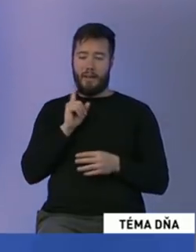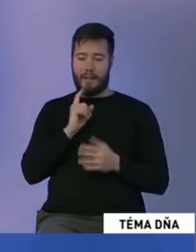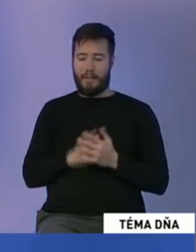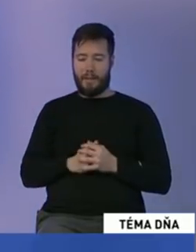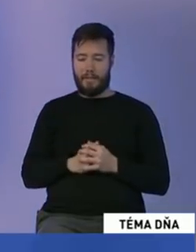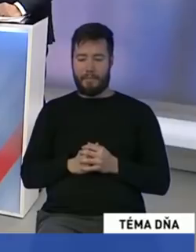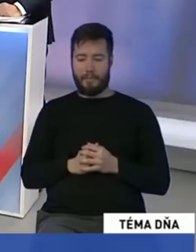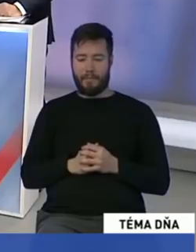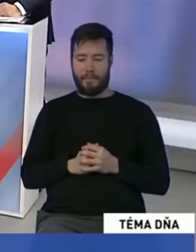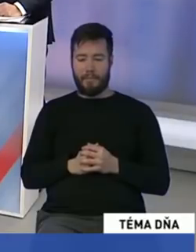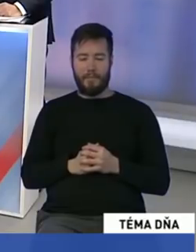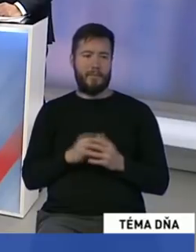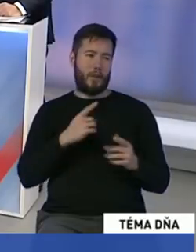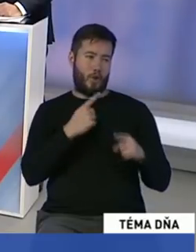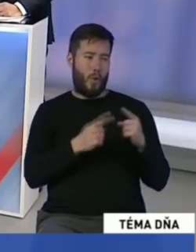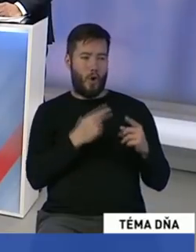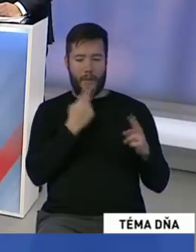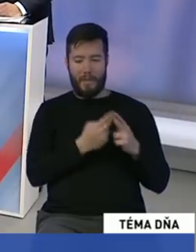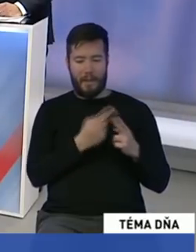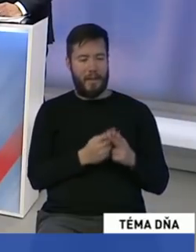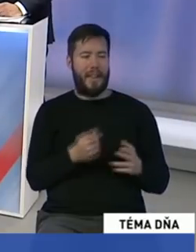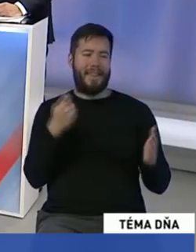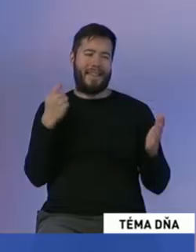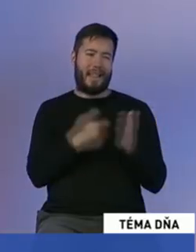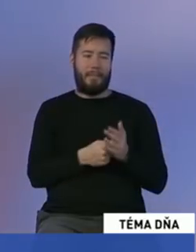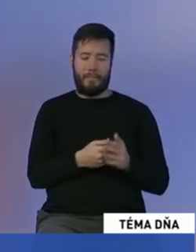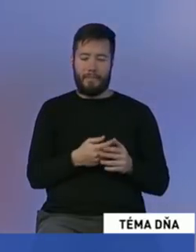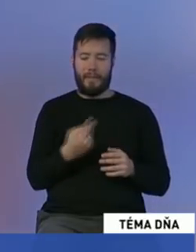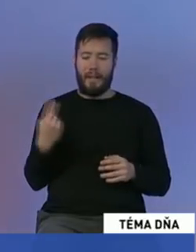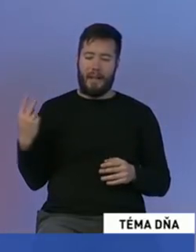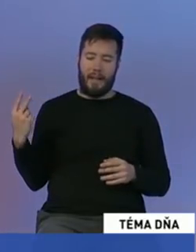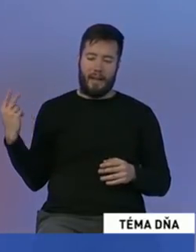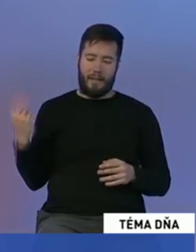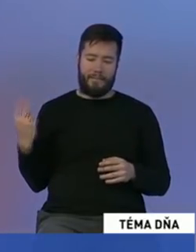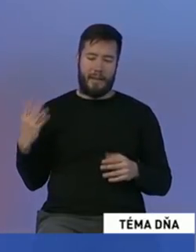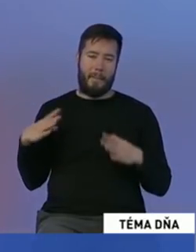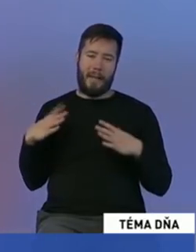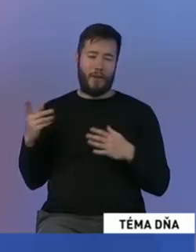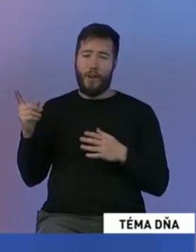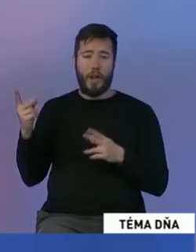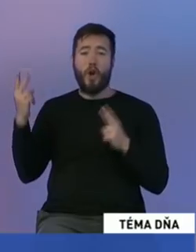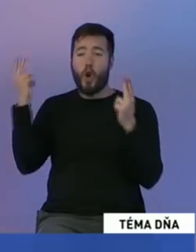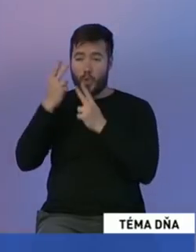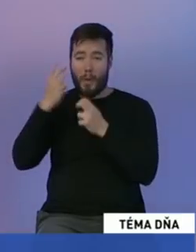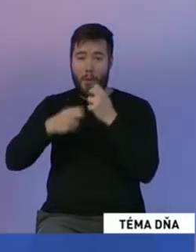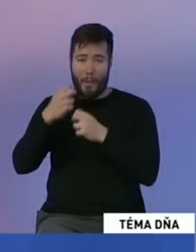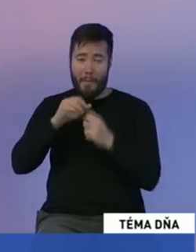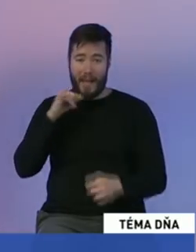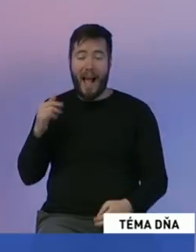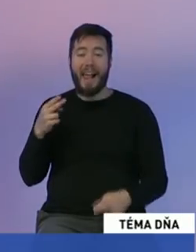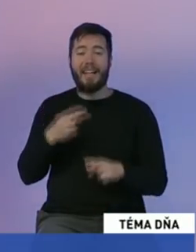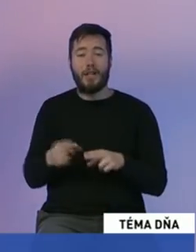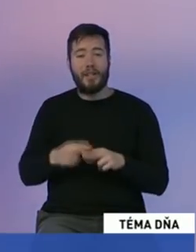Hatás. Keby som ešte na to zareagoval, že toto je typické pri týchto pánov, že oni chápu ten problém, ale to riešenie je